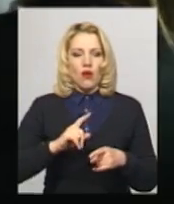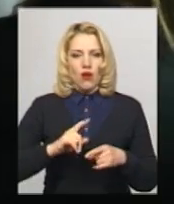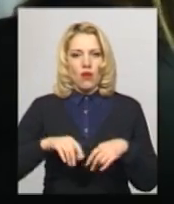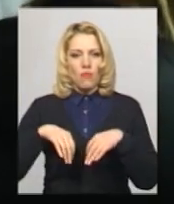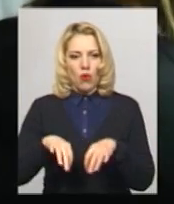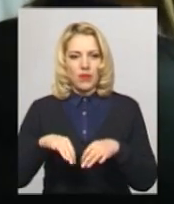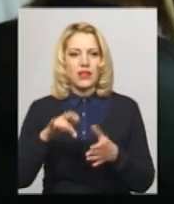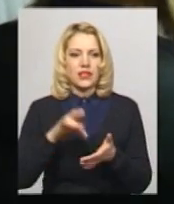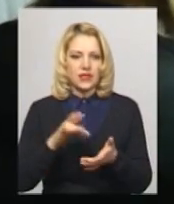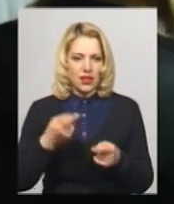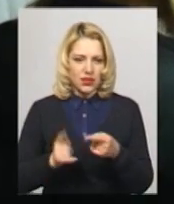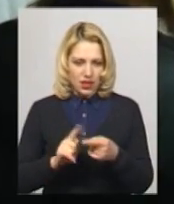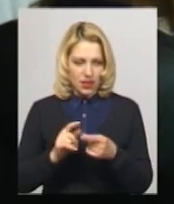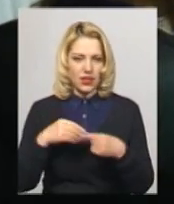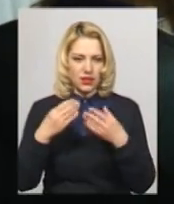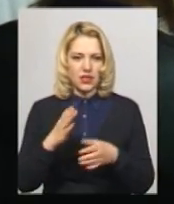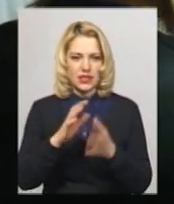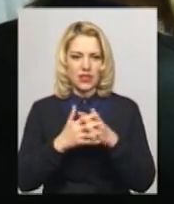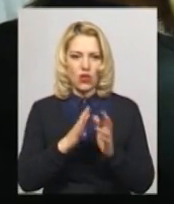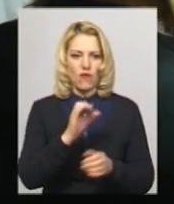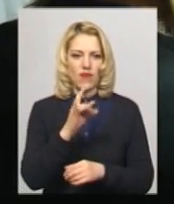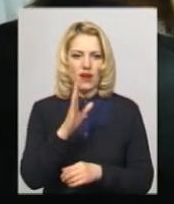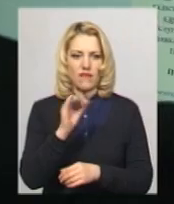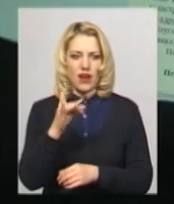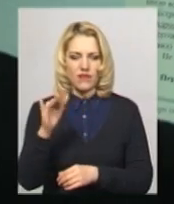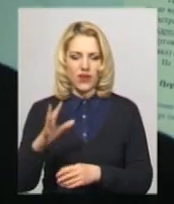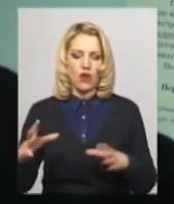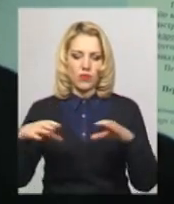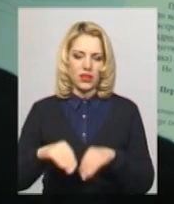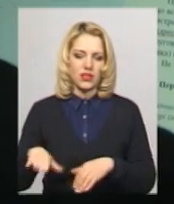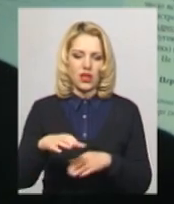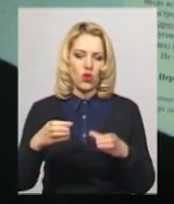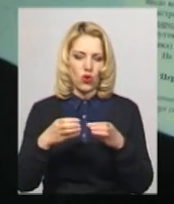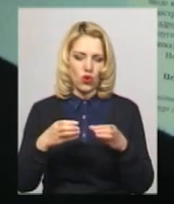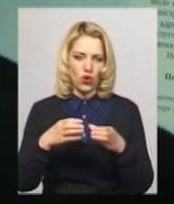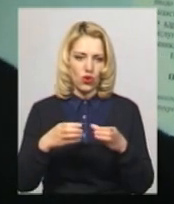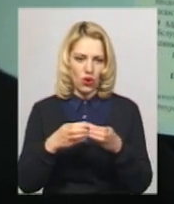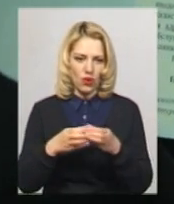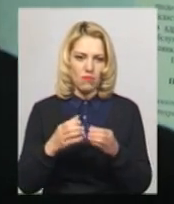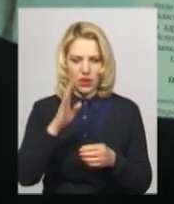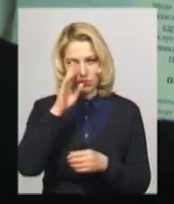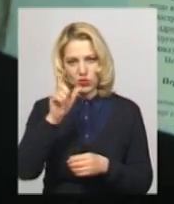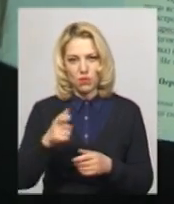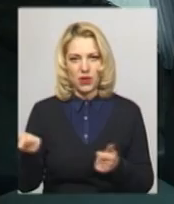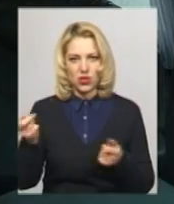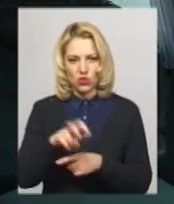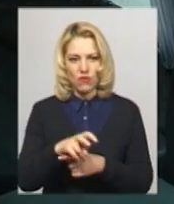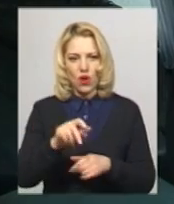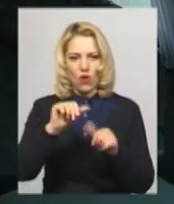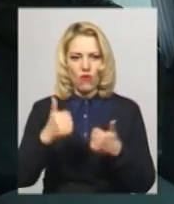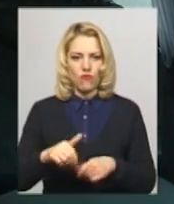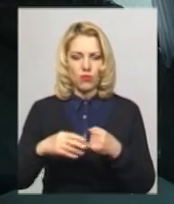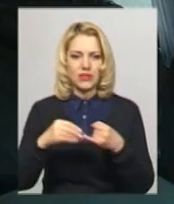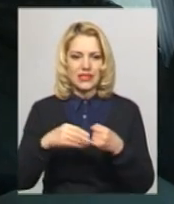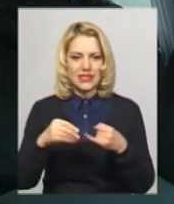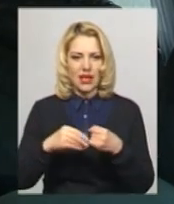адміністративних послуг сьогодні в селі Варварівка Славутської об'єднаної тергромади. Житий села Степан Федорович прийшов оформити земельні ділянки. Ми приїдемо,